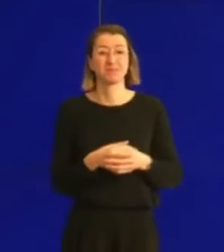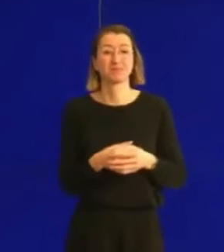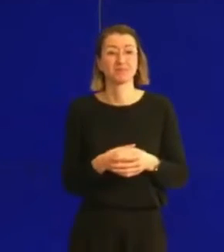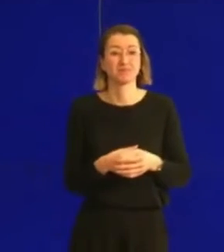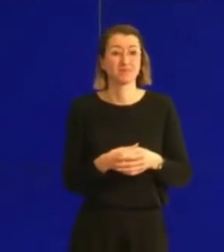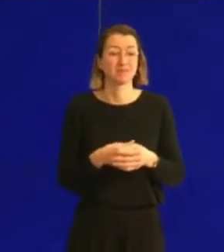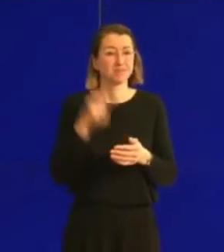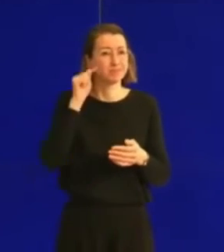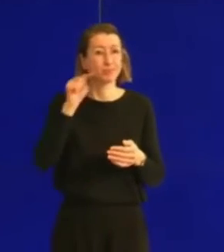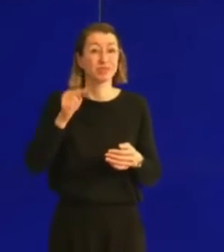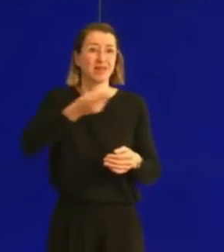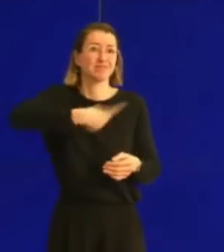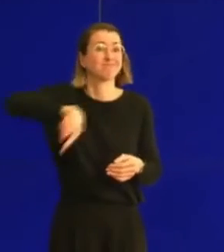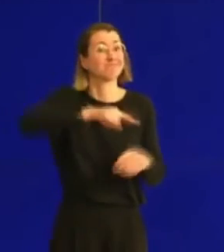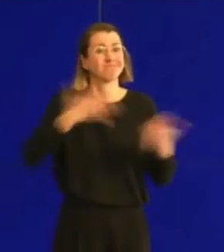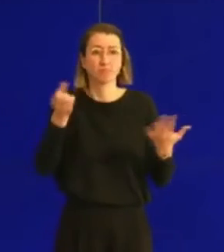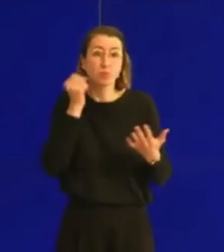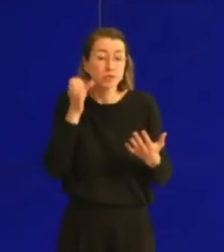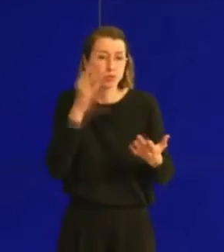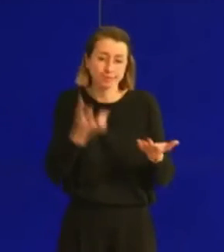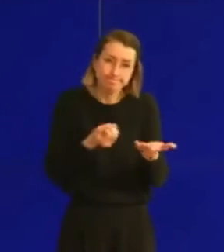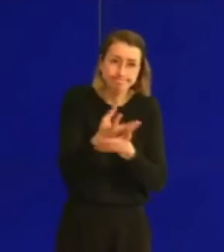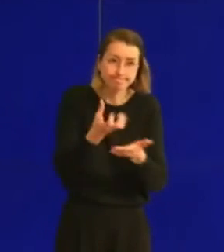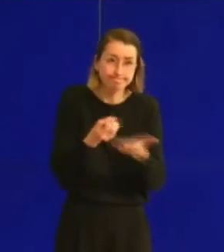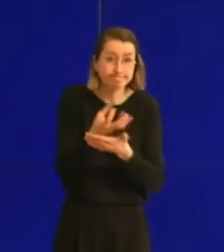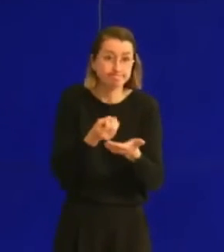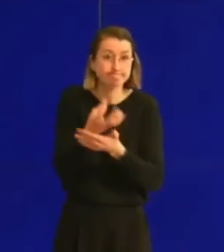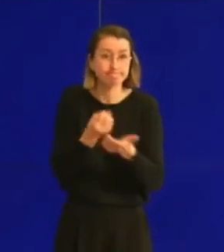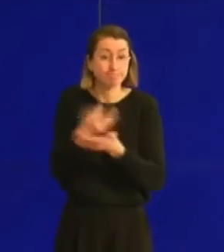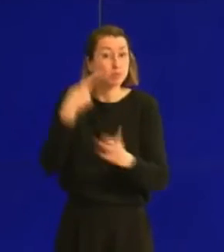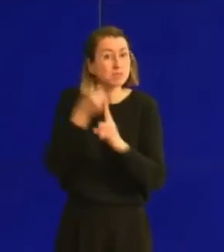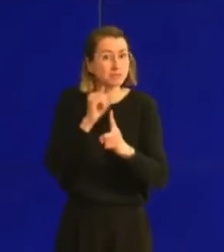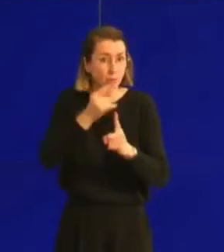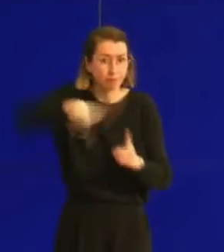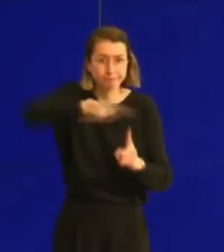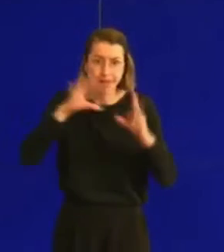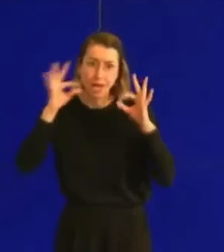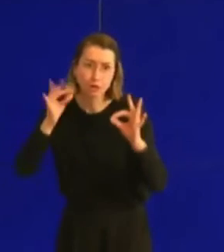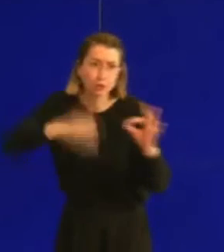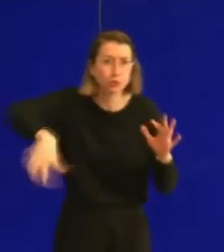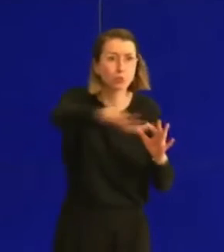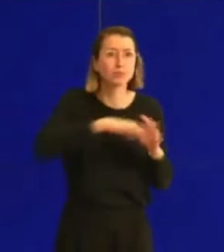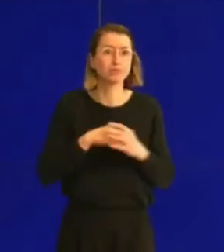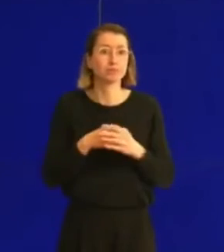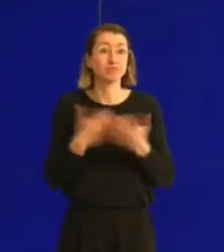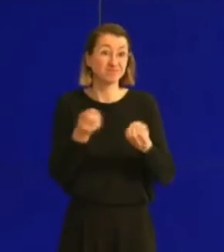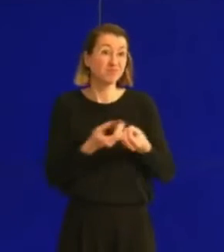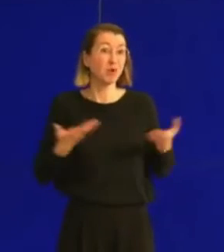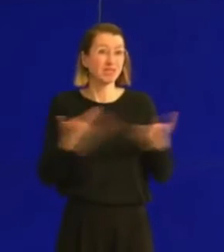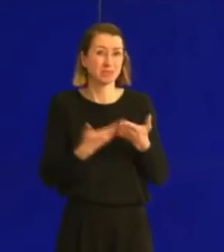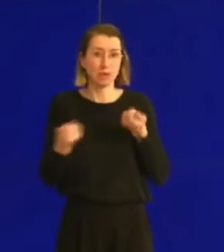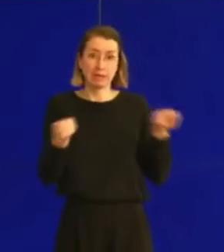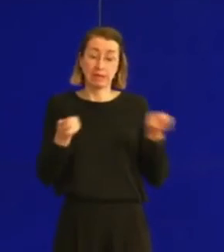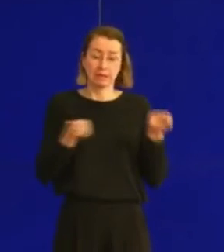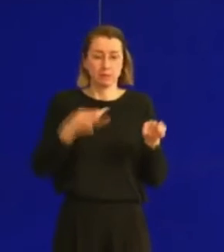rapporte de nouvelles infections. Ce sont évidemment des situations qui sont plus difficiles à gérer d'un point de vue épidémique,